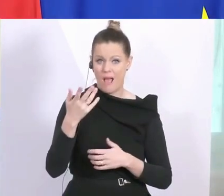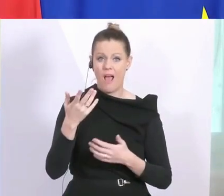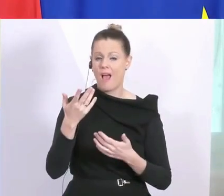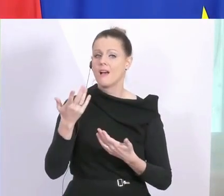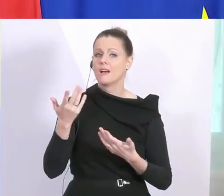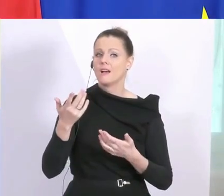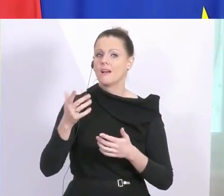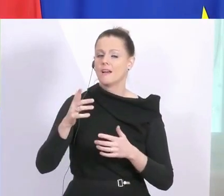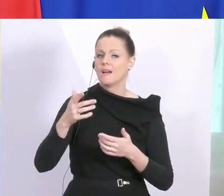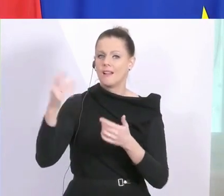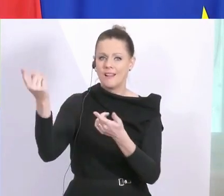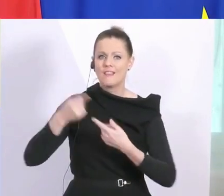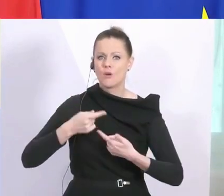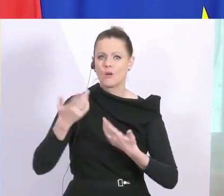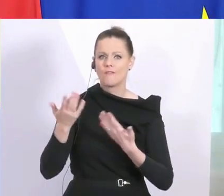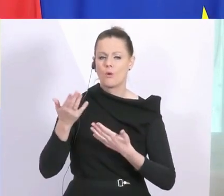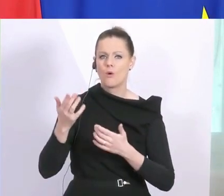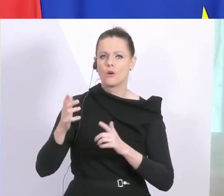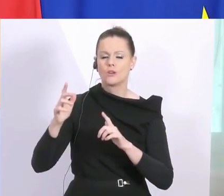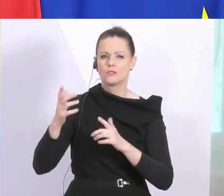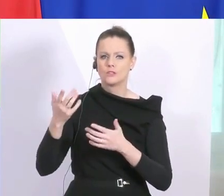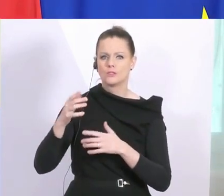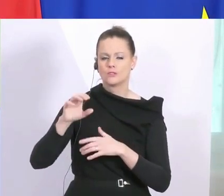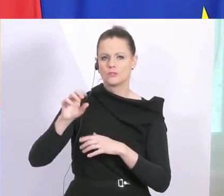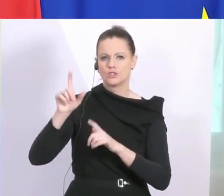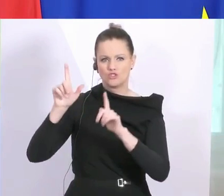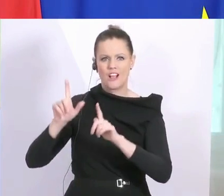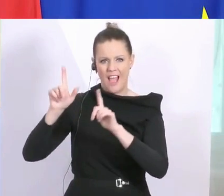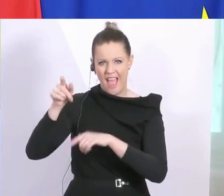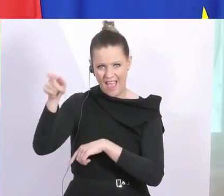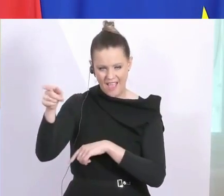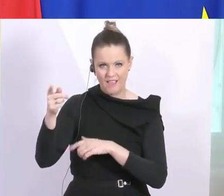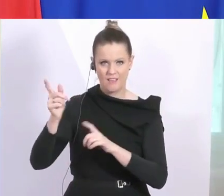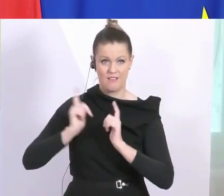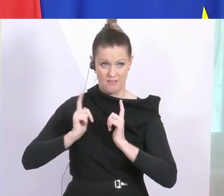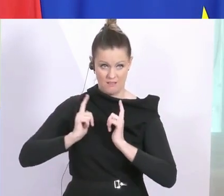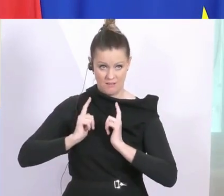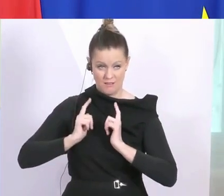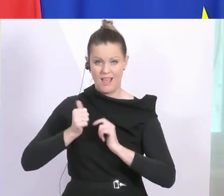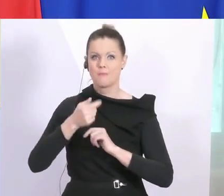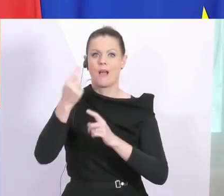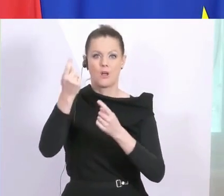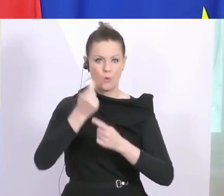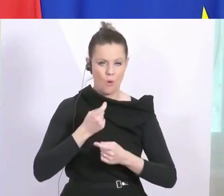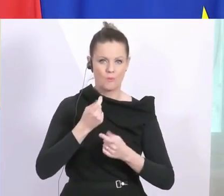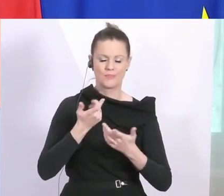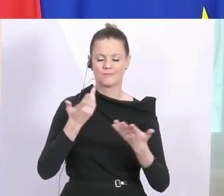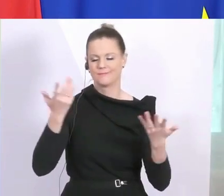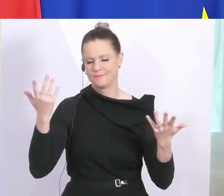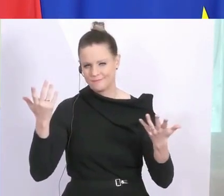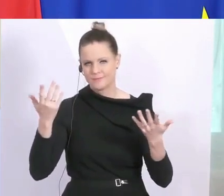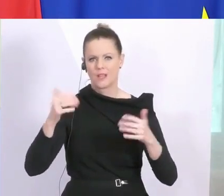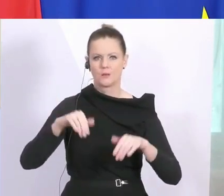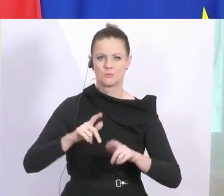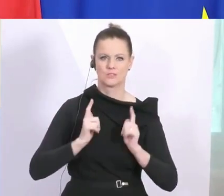Shanghai, andere hängen anderswo fest und sobald die Lieferung da ist, wird das flächendeckend ausgerollt. Ab Mittwoch